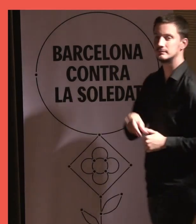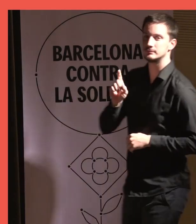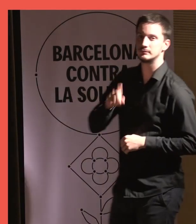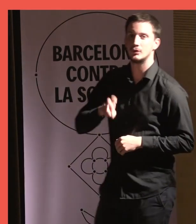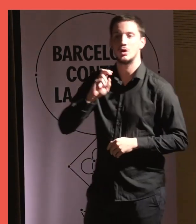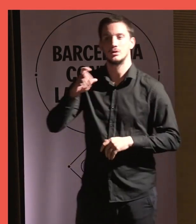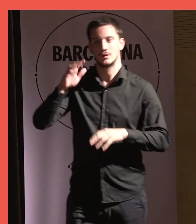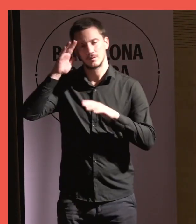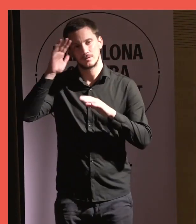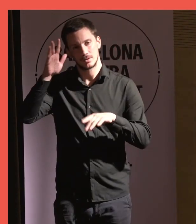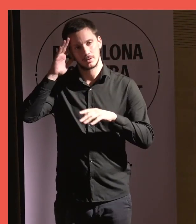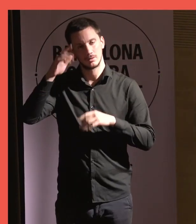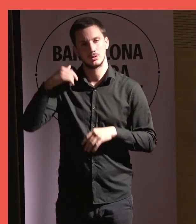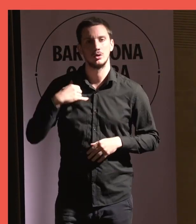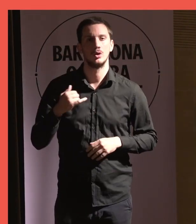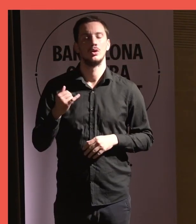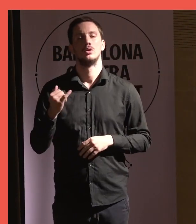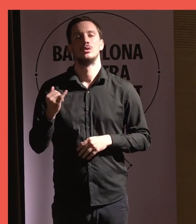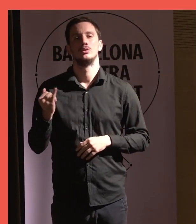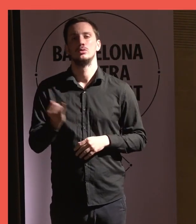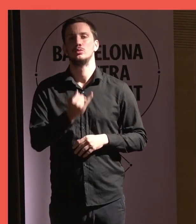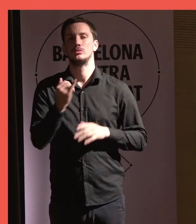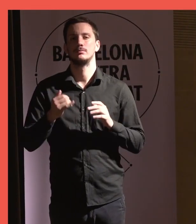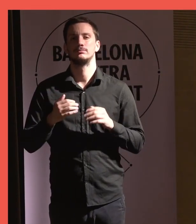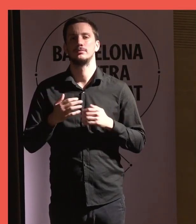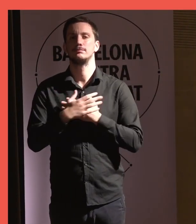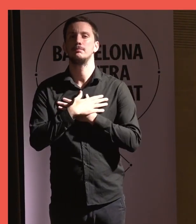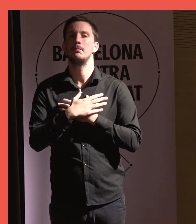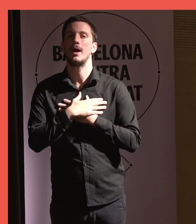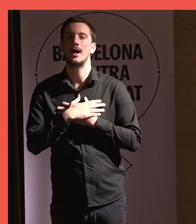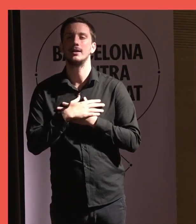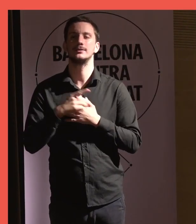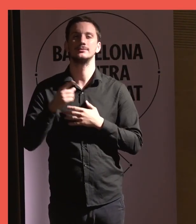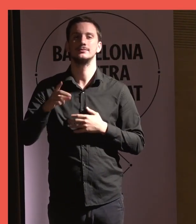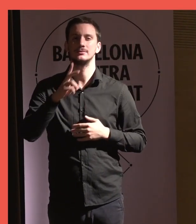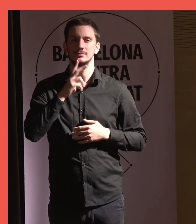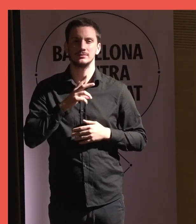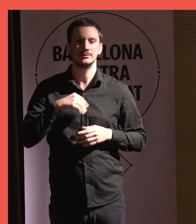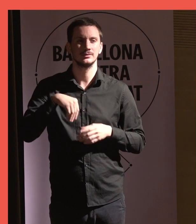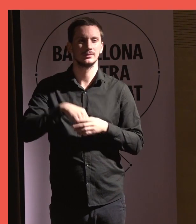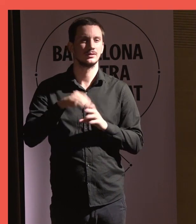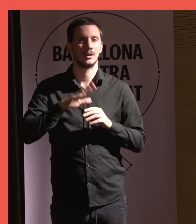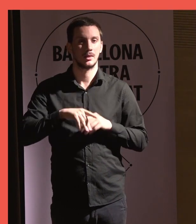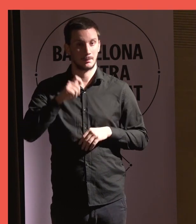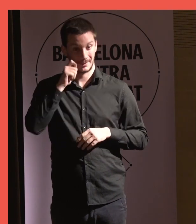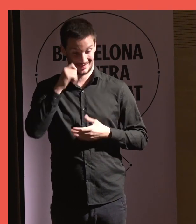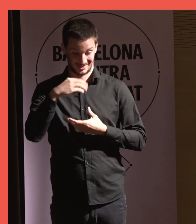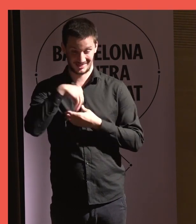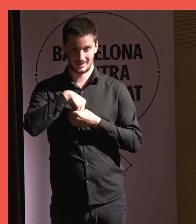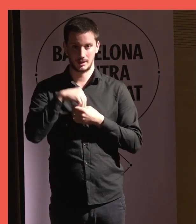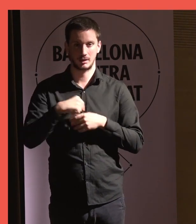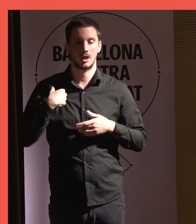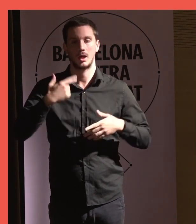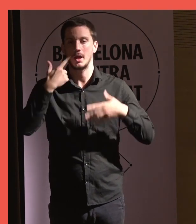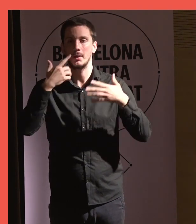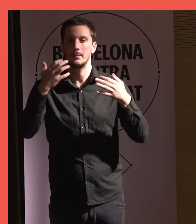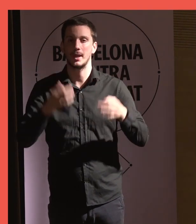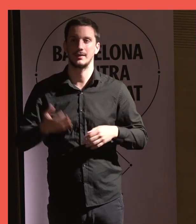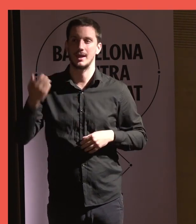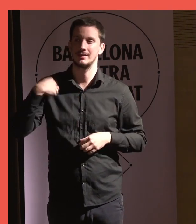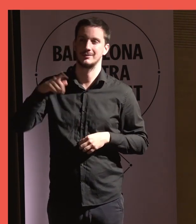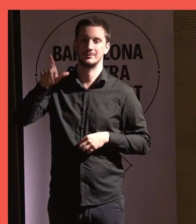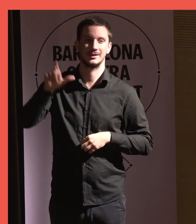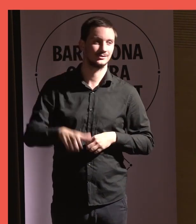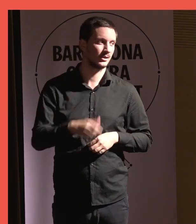altre filòsof, el Josep Maria Esquirol, que em deia, de pell en dintre, de pell en dintre, és veritat, el que deia el Mandela,